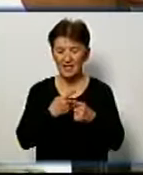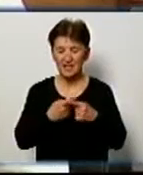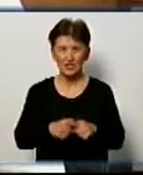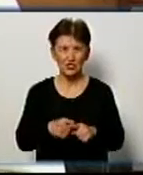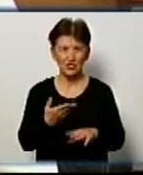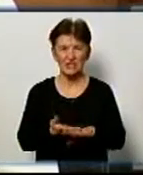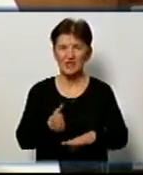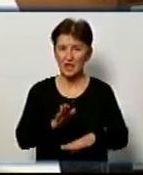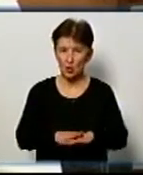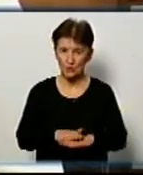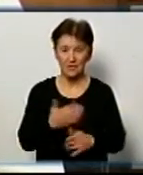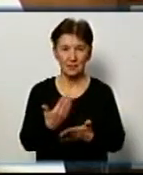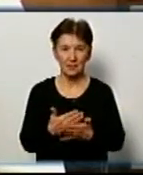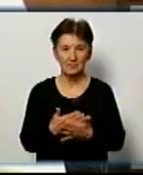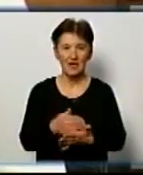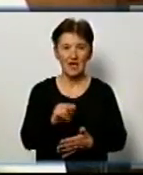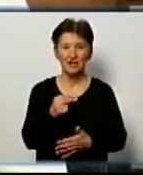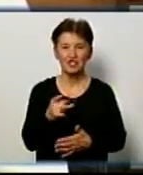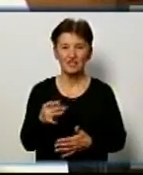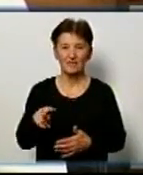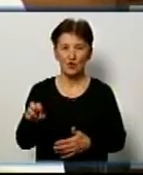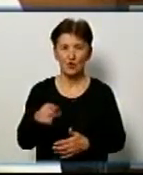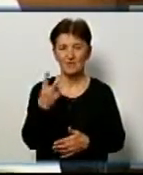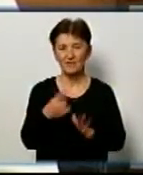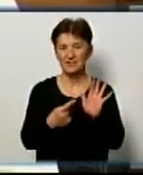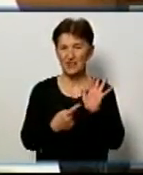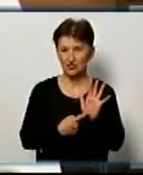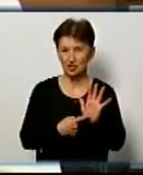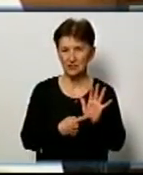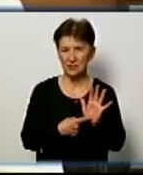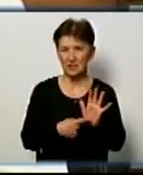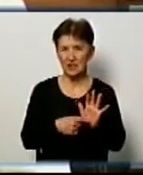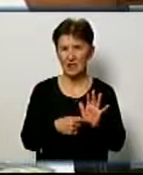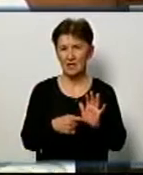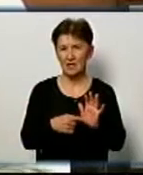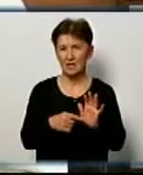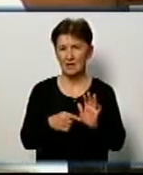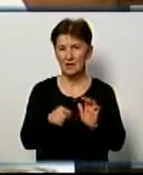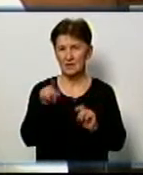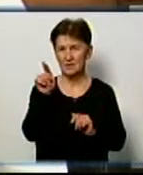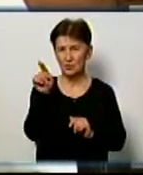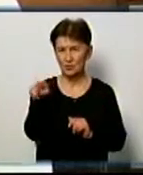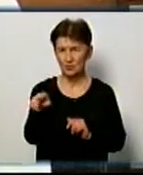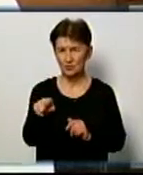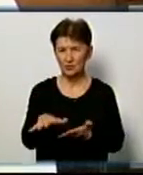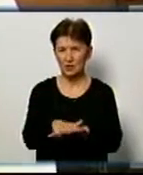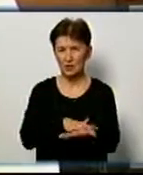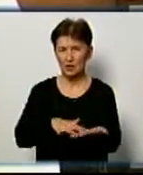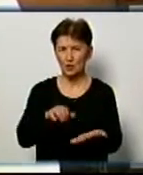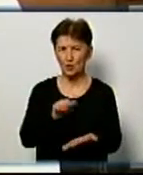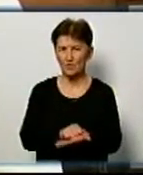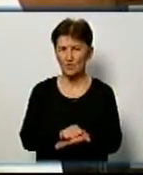наприклад, Чорновола 26-30, там руйнування під